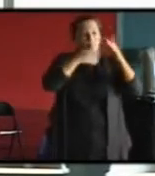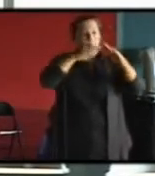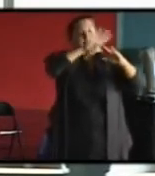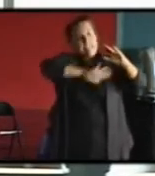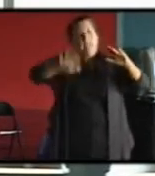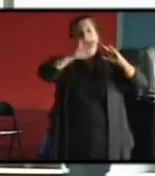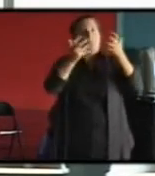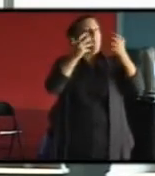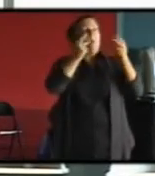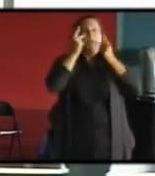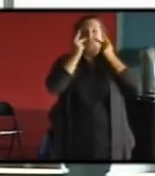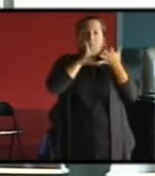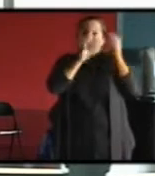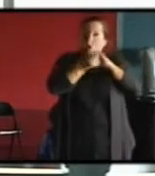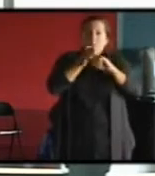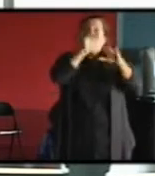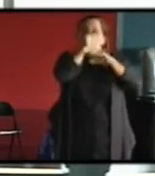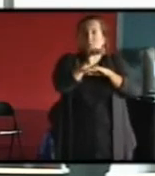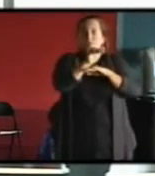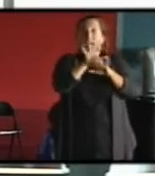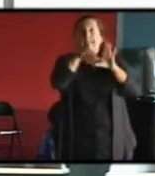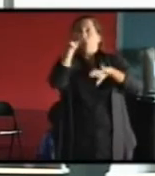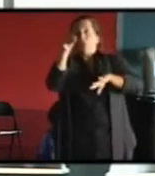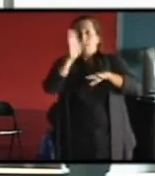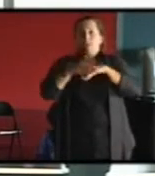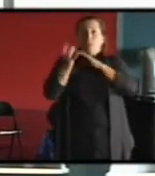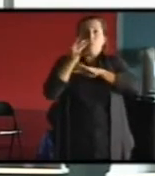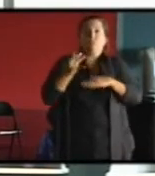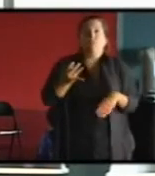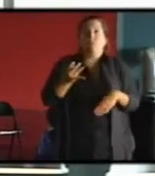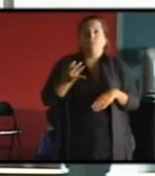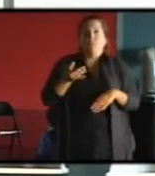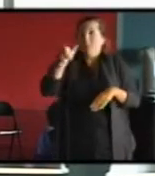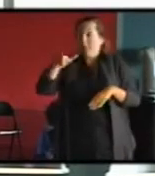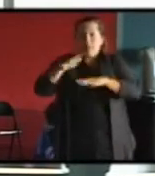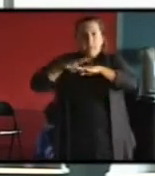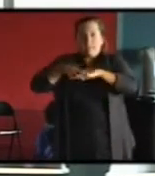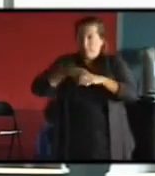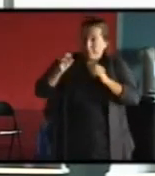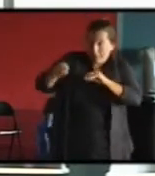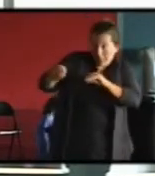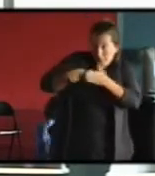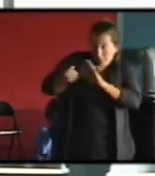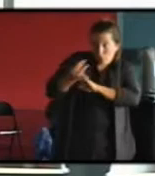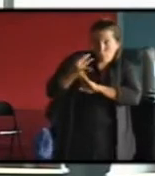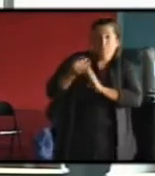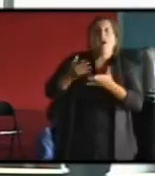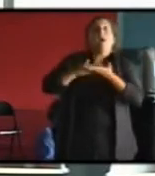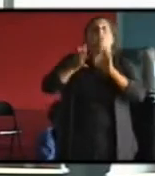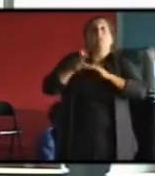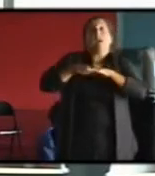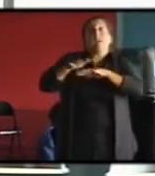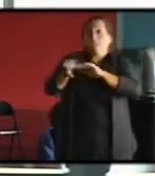totalement et de changer complètement l'architecture du bâtiment. Chose qui a été refusée par les habitants, c refusée par les associations de quartier.